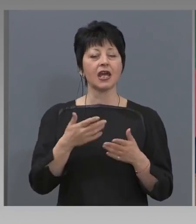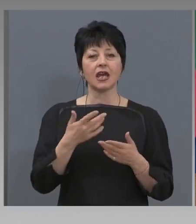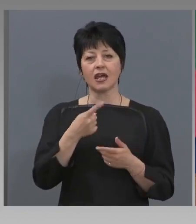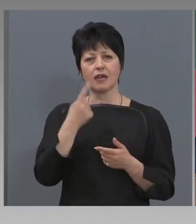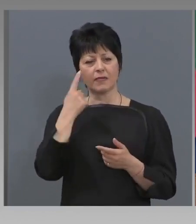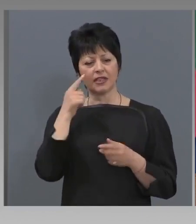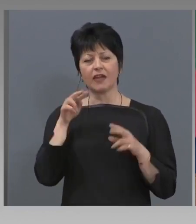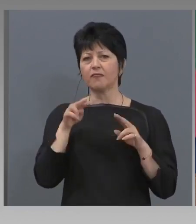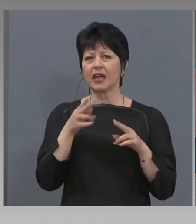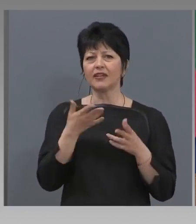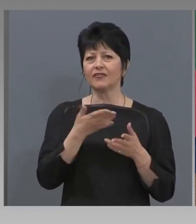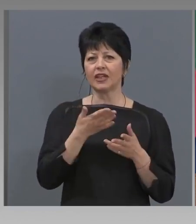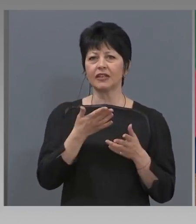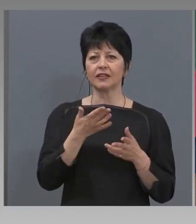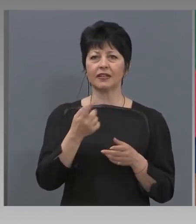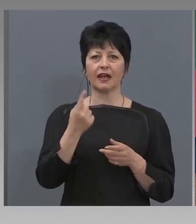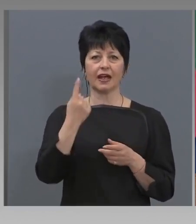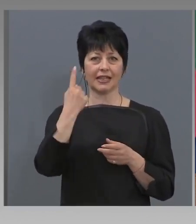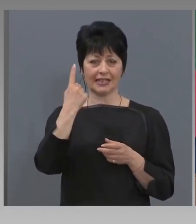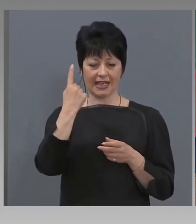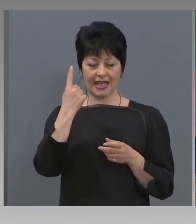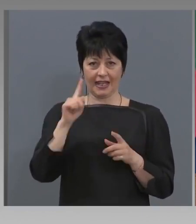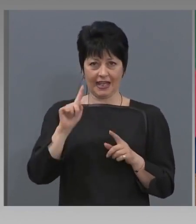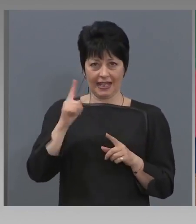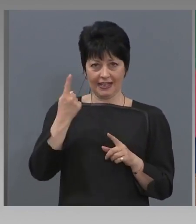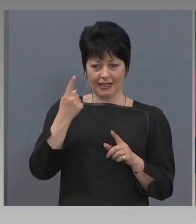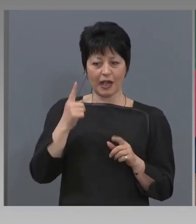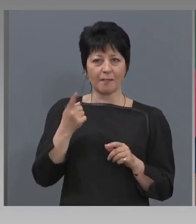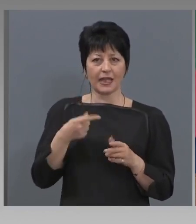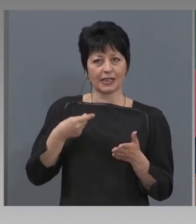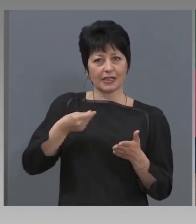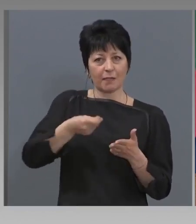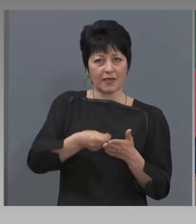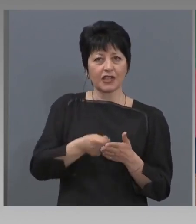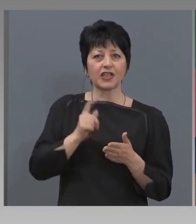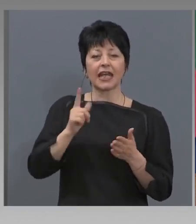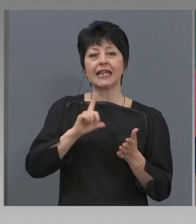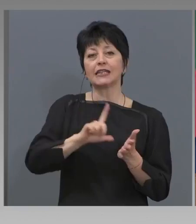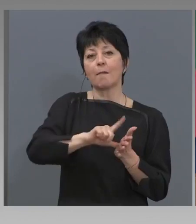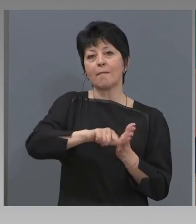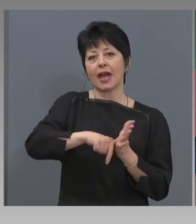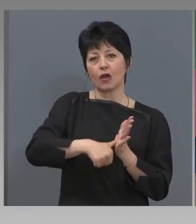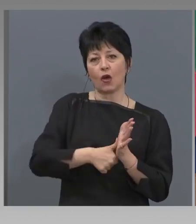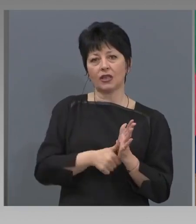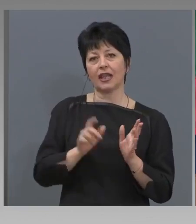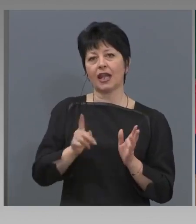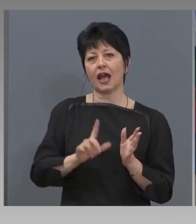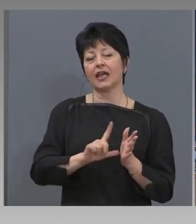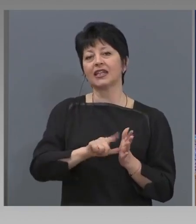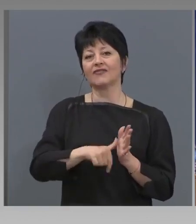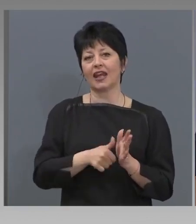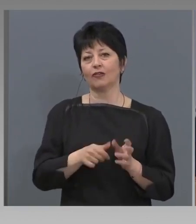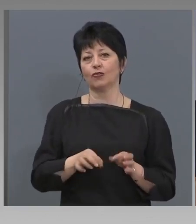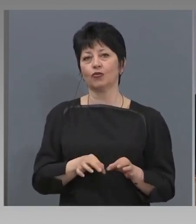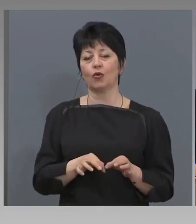или две такива, какъвто е периода на обявеното извънредно положение. Само това уточнение да направим.